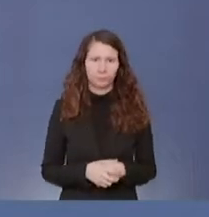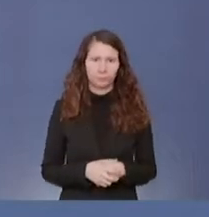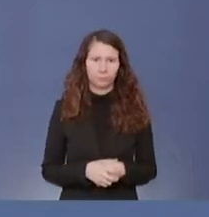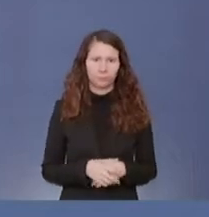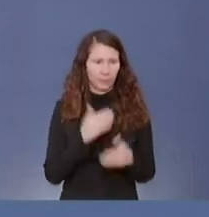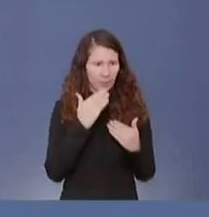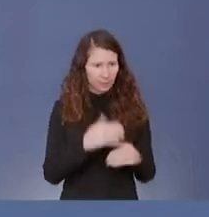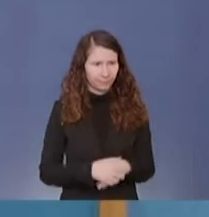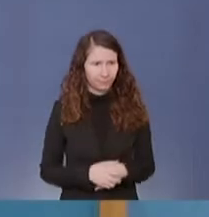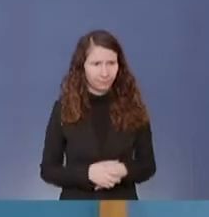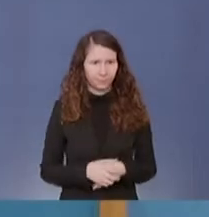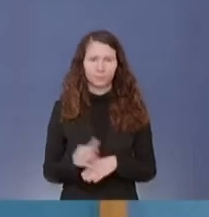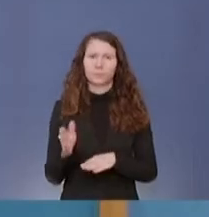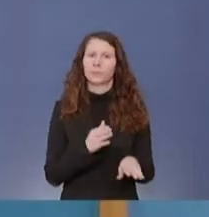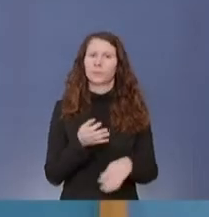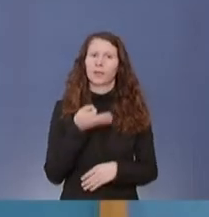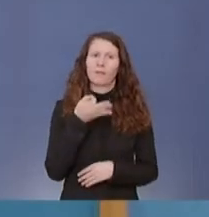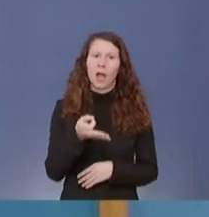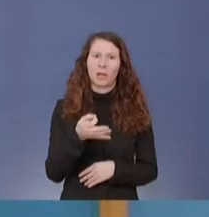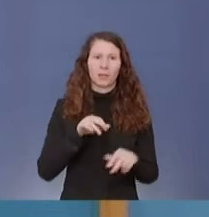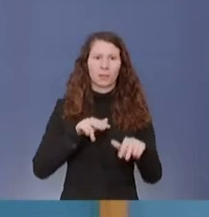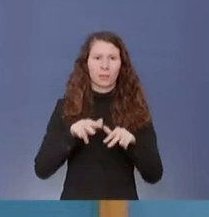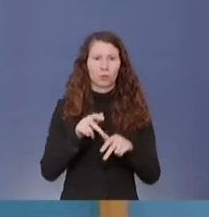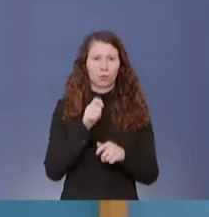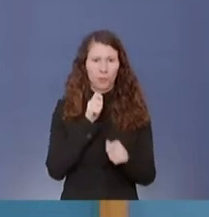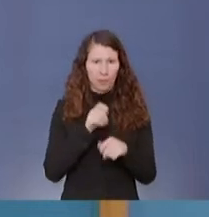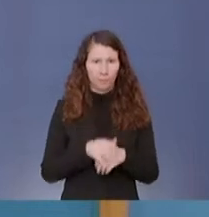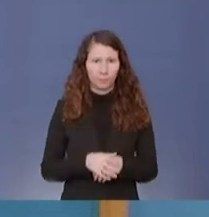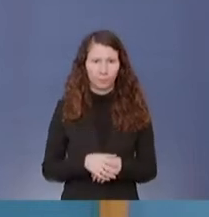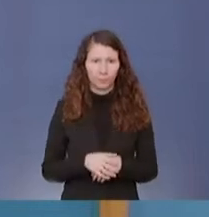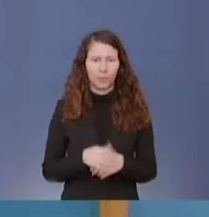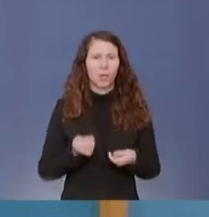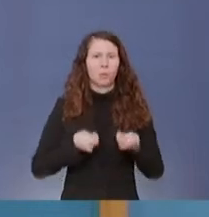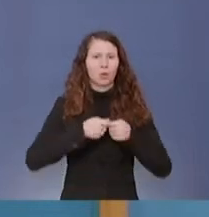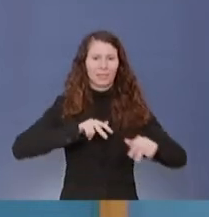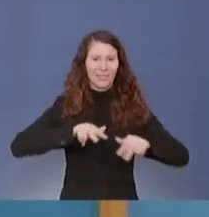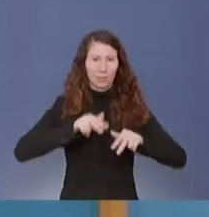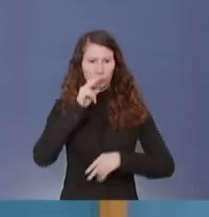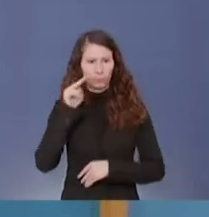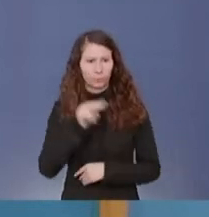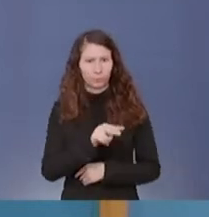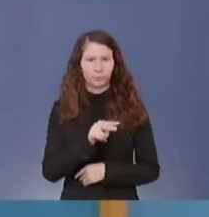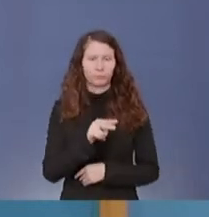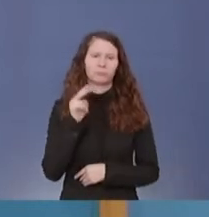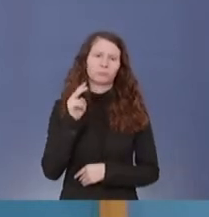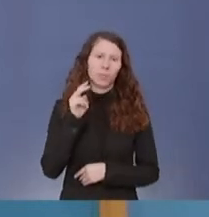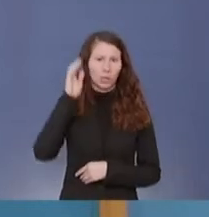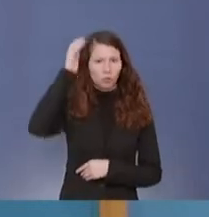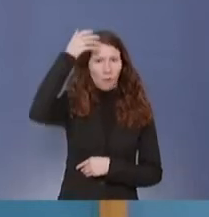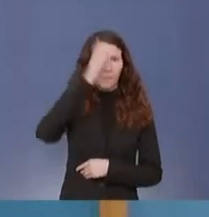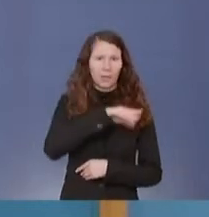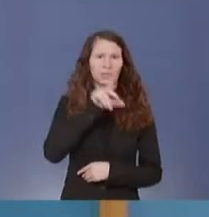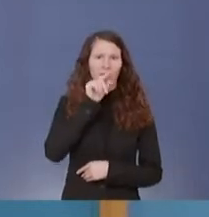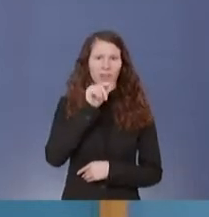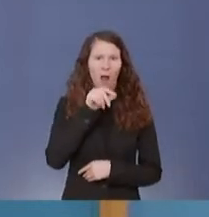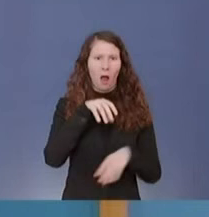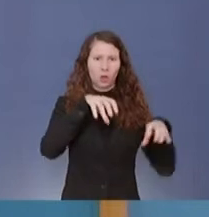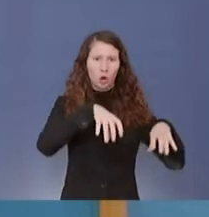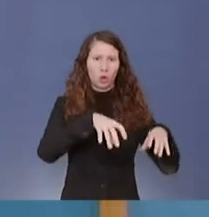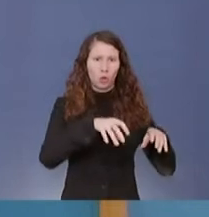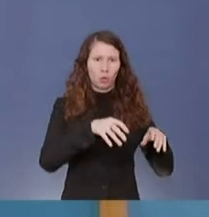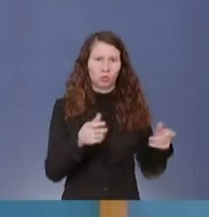Dann habe ich eine Frage an den Regierungssprecher, wie bewerte die Bundesregierung die Sperrung des Twitter-Kontos von Donald Trump und sollte es in Deutschland